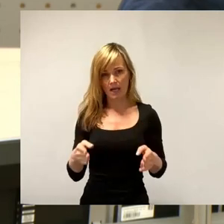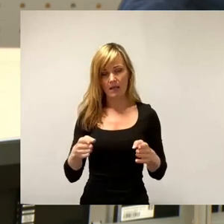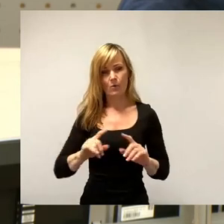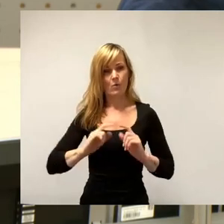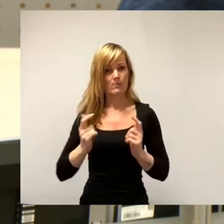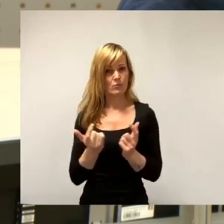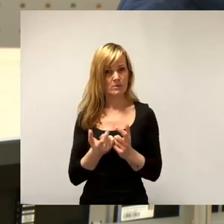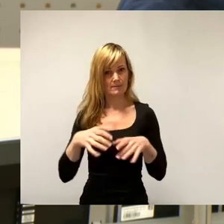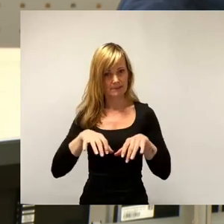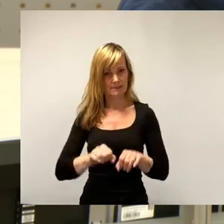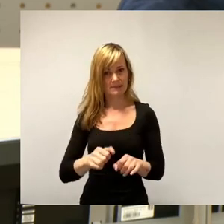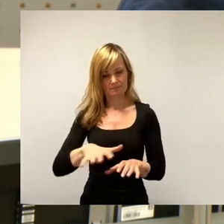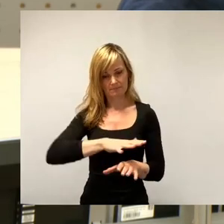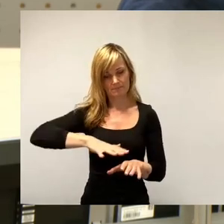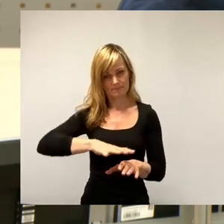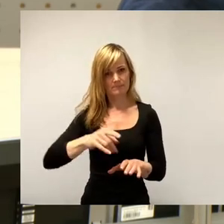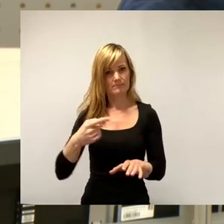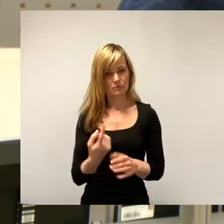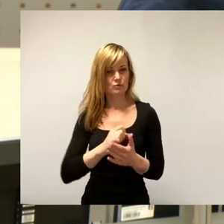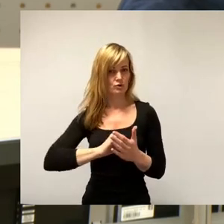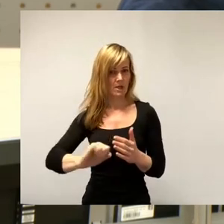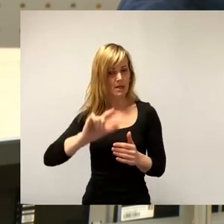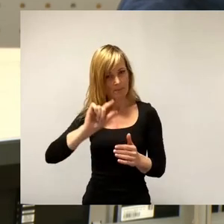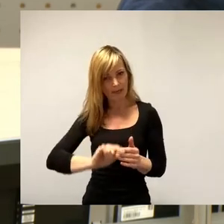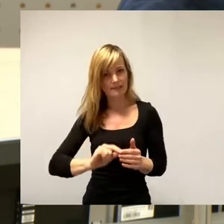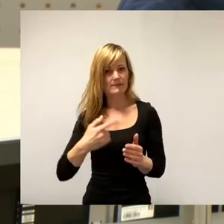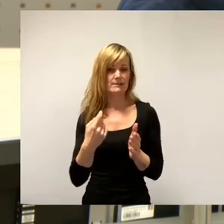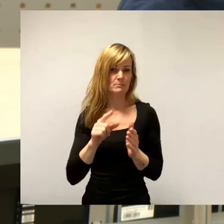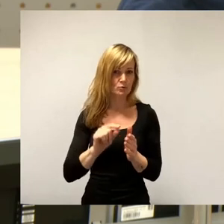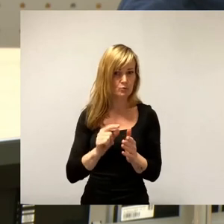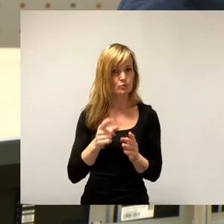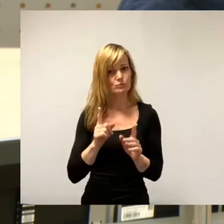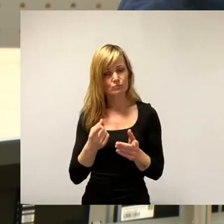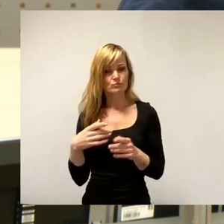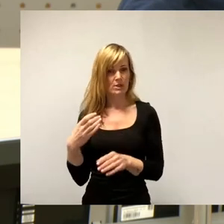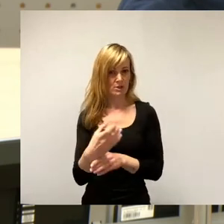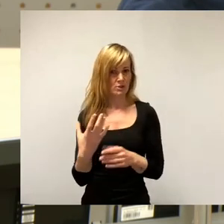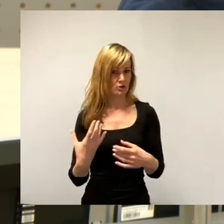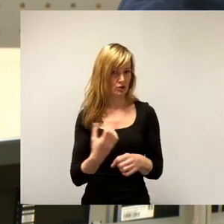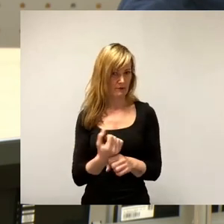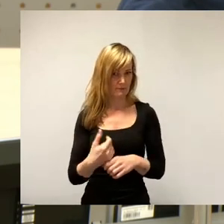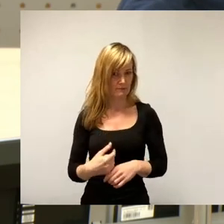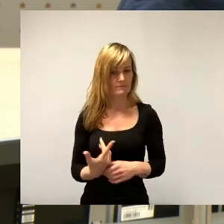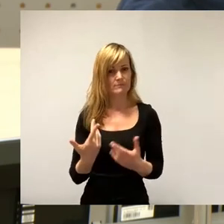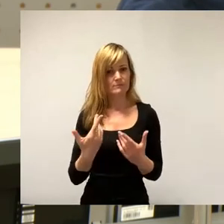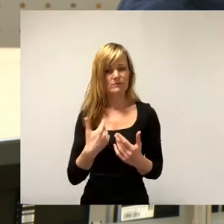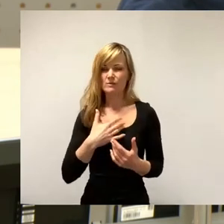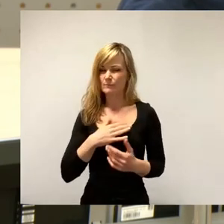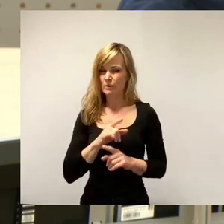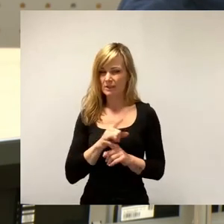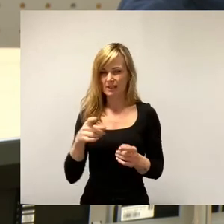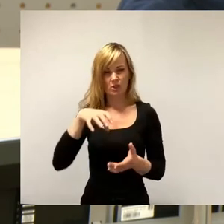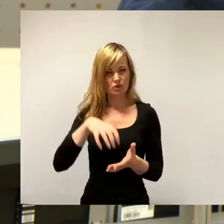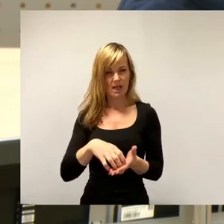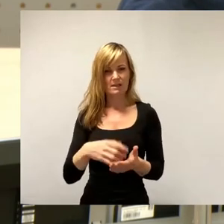schnell einen preiswerten und günstigen Ersatz zu schaffen. Wir wollen in jedem Fall vermeiden, dass die Stadt hier das Signal aussendet, dass sie bereit wäre, mehr